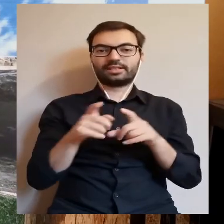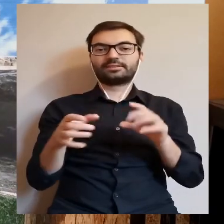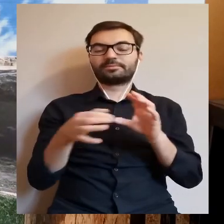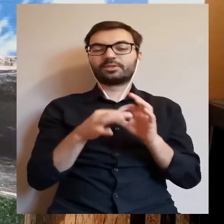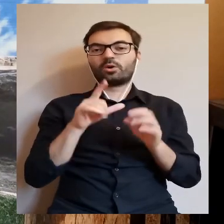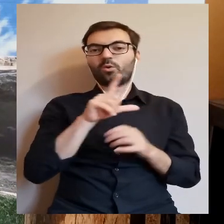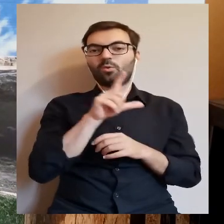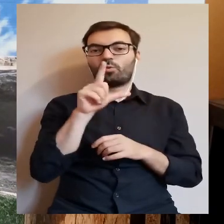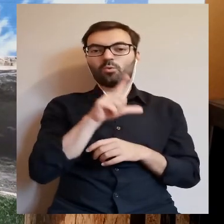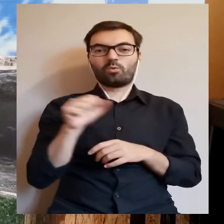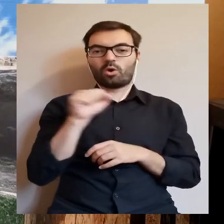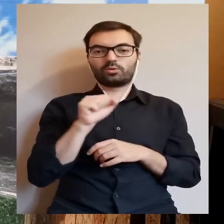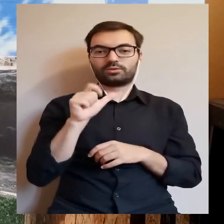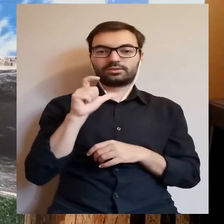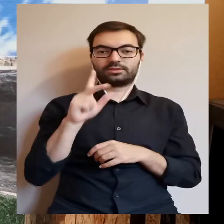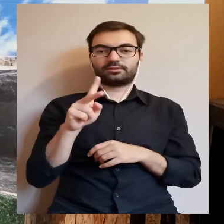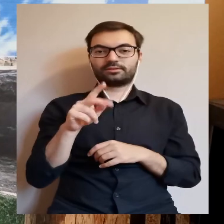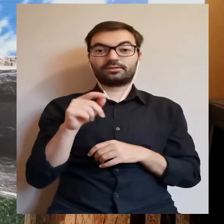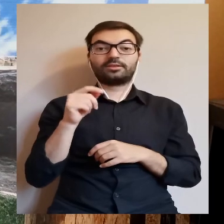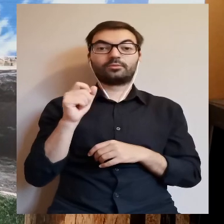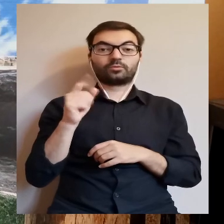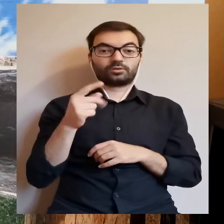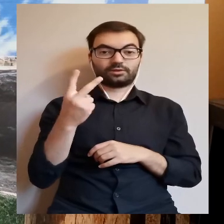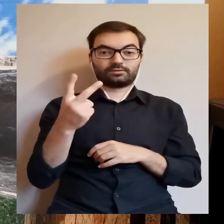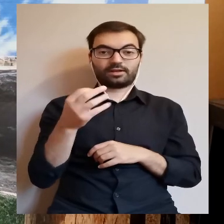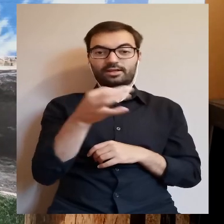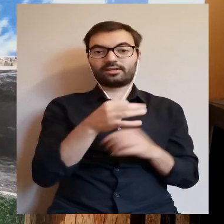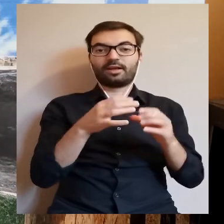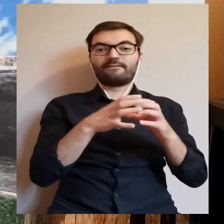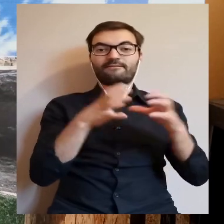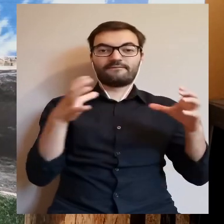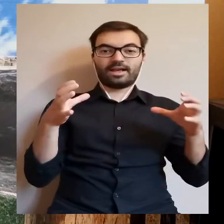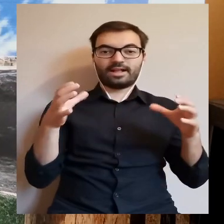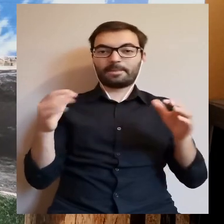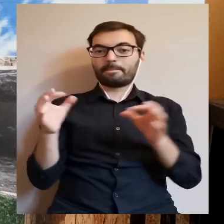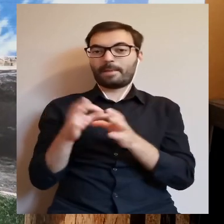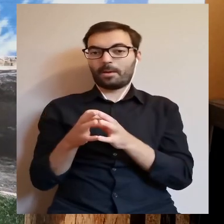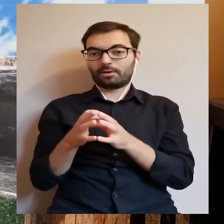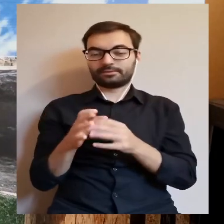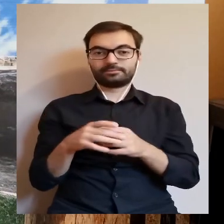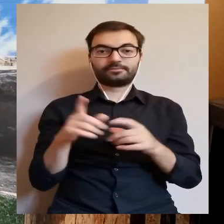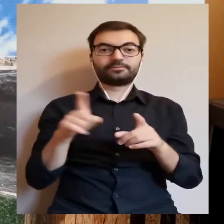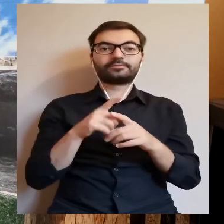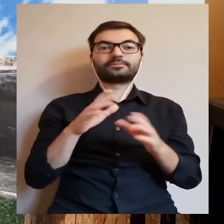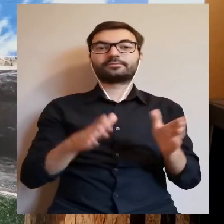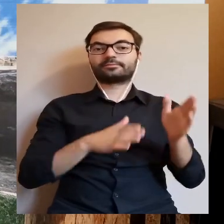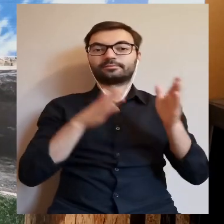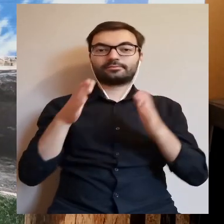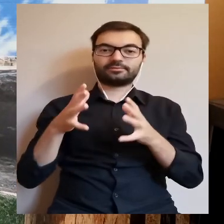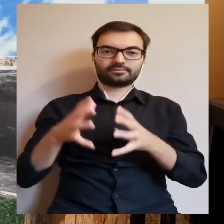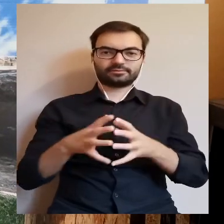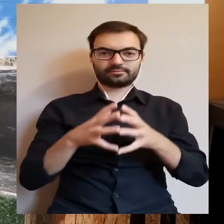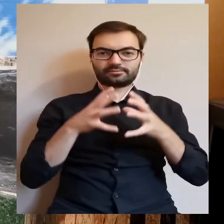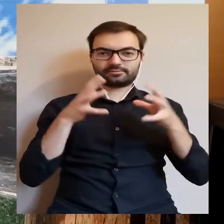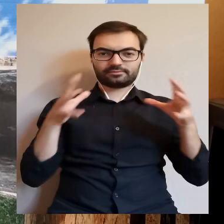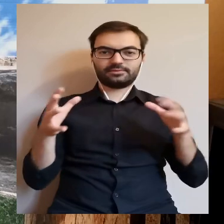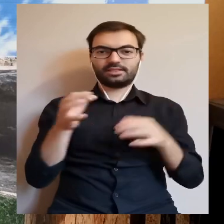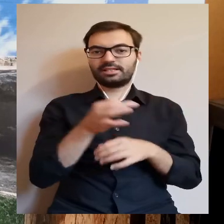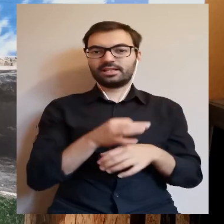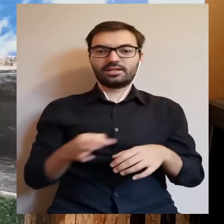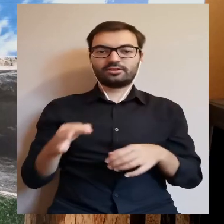Łąck, a obok Łącka to dwa jeziora łąckie, małe i wielkie. No i wreszcie największe jezioro